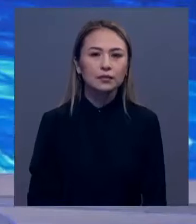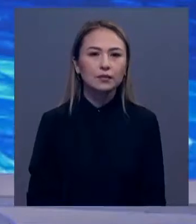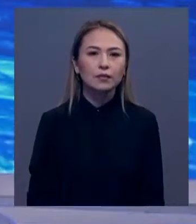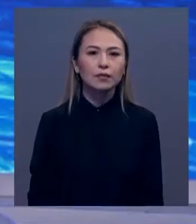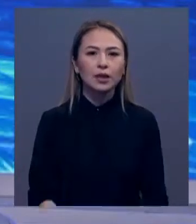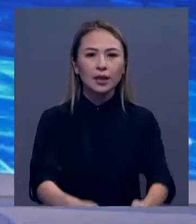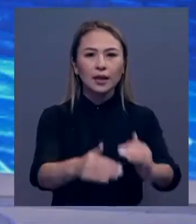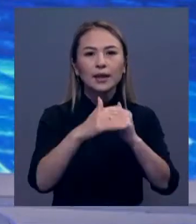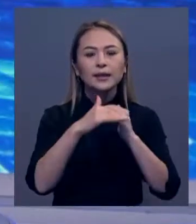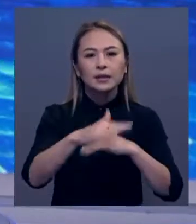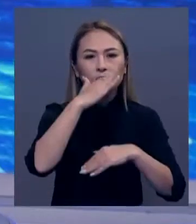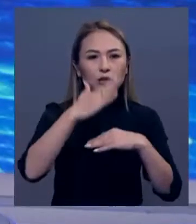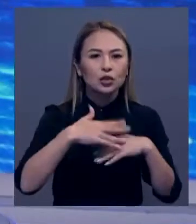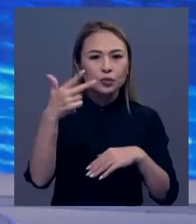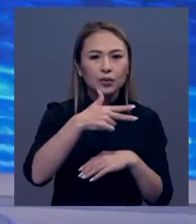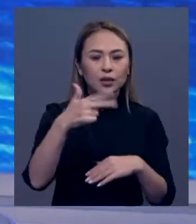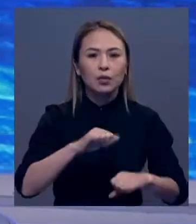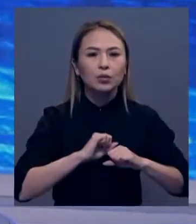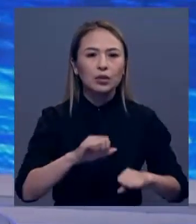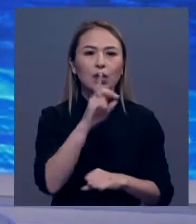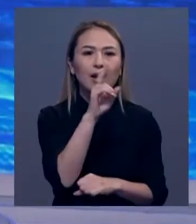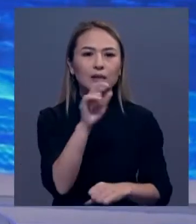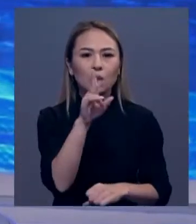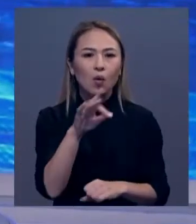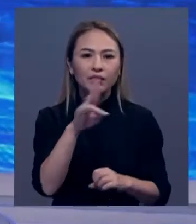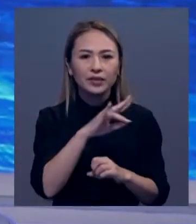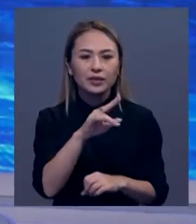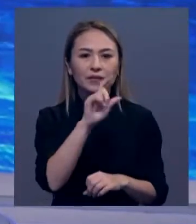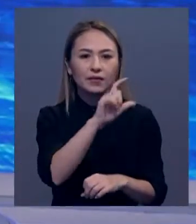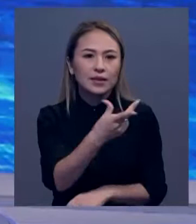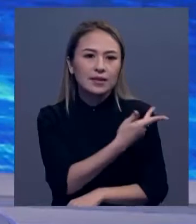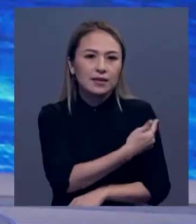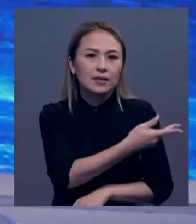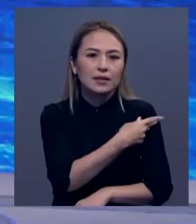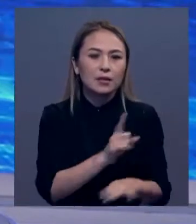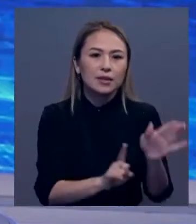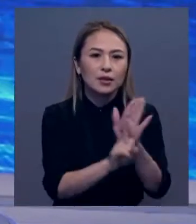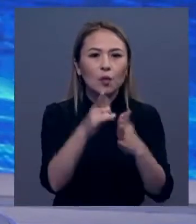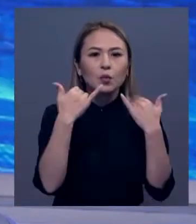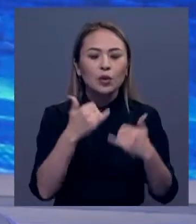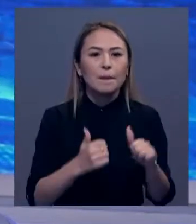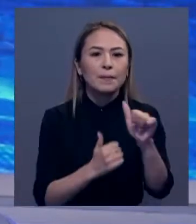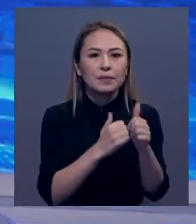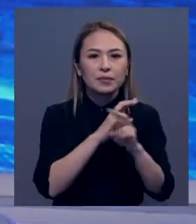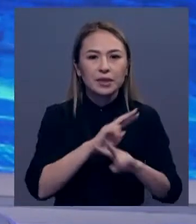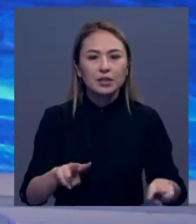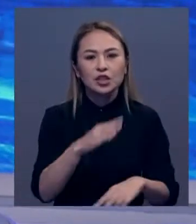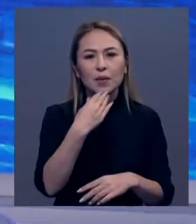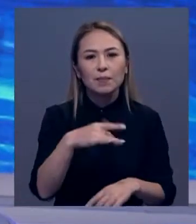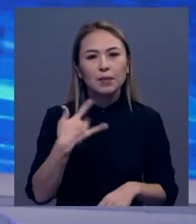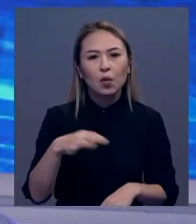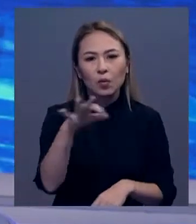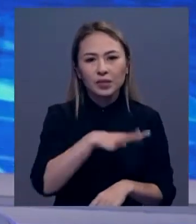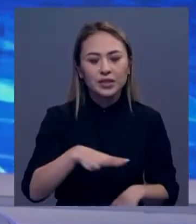Елде тақауды 3000 еріктіге отандық қазковид ин вакцинасы егіле бастайды. Бұлтыралы ел пірмерінің